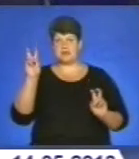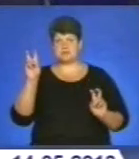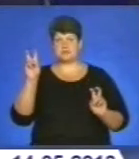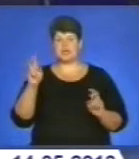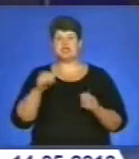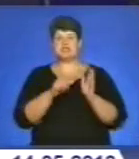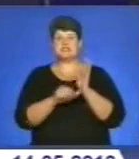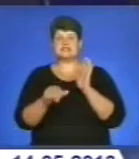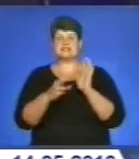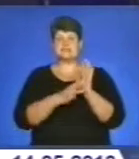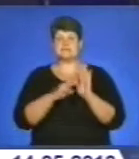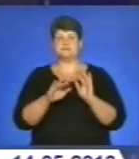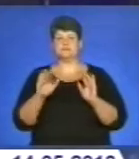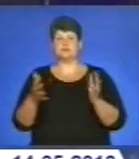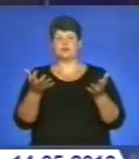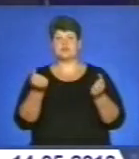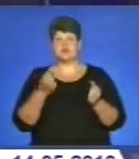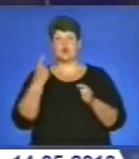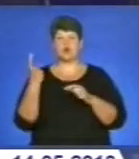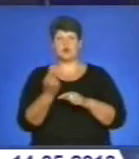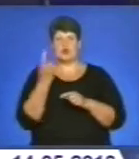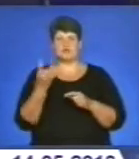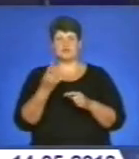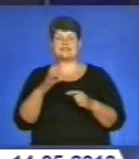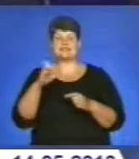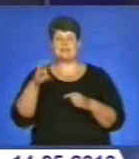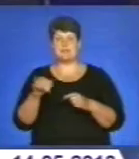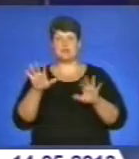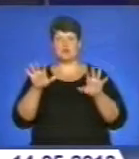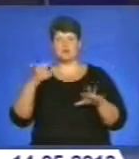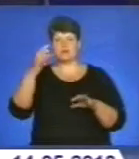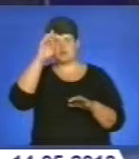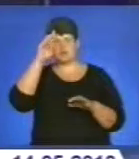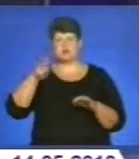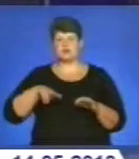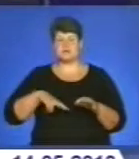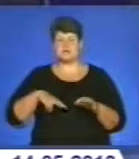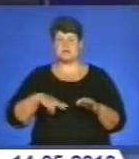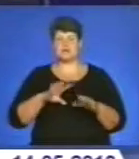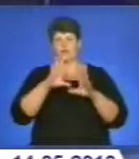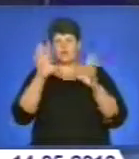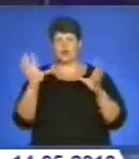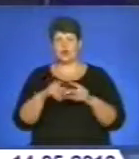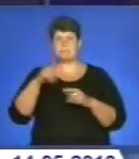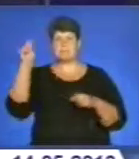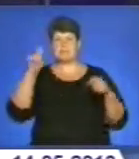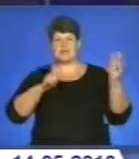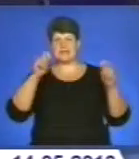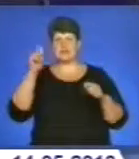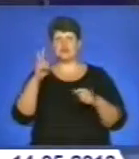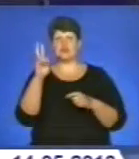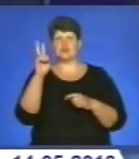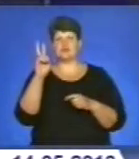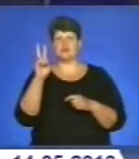школярів отримали одноразові стипендії від голови облдержадміністрації. Усього на урочистості приїхало більше 300